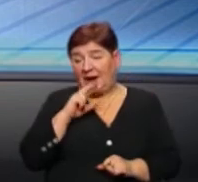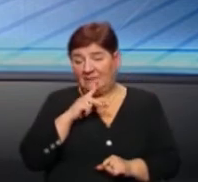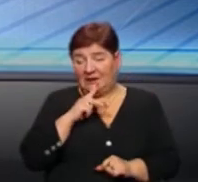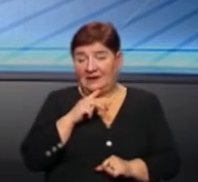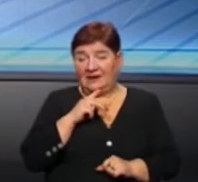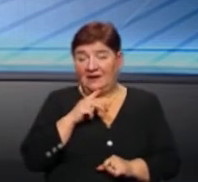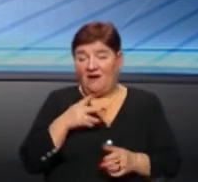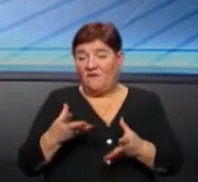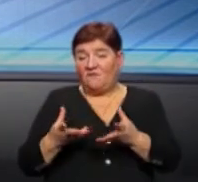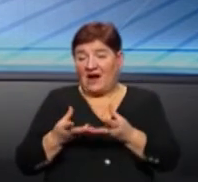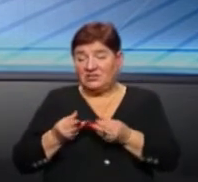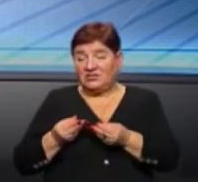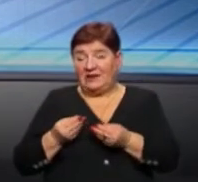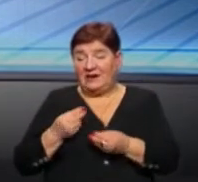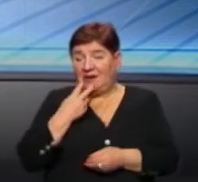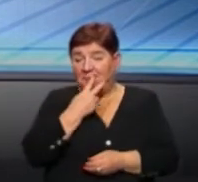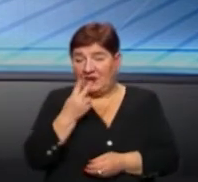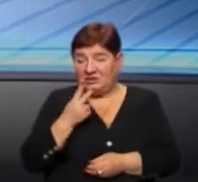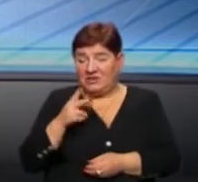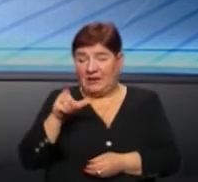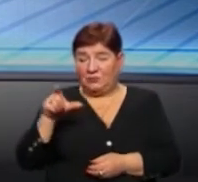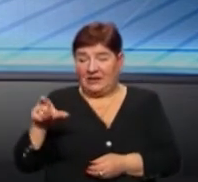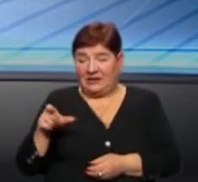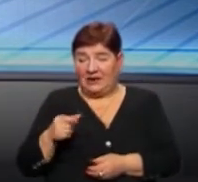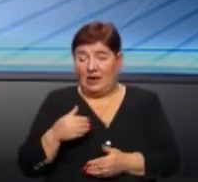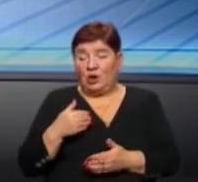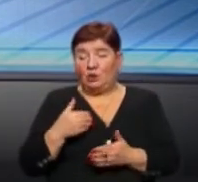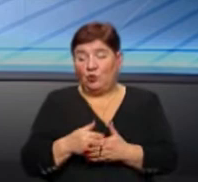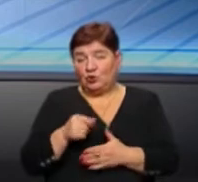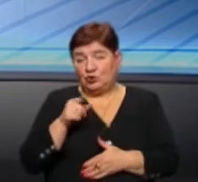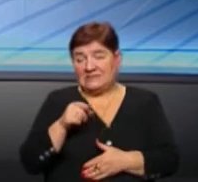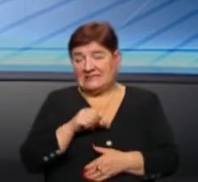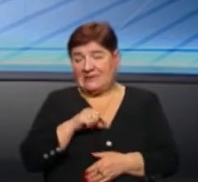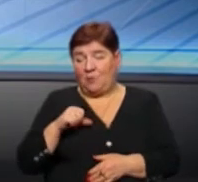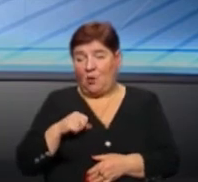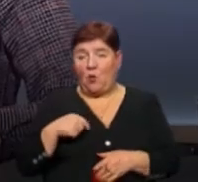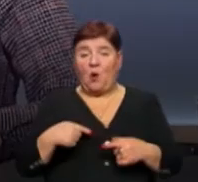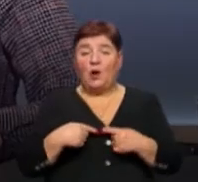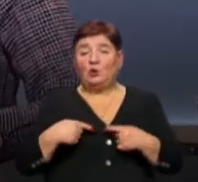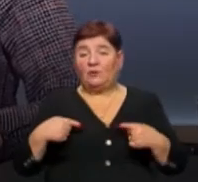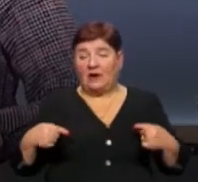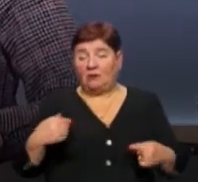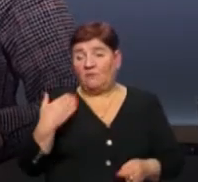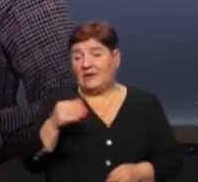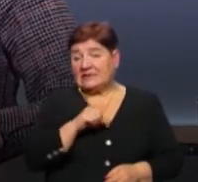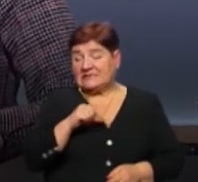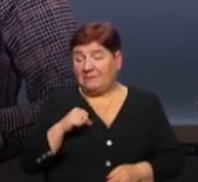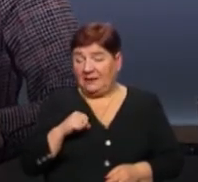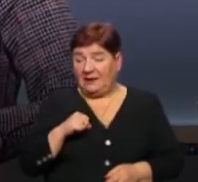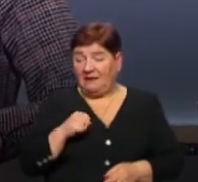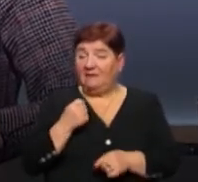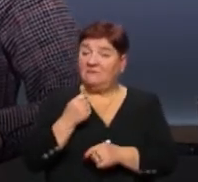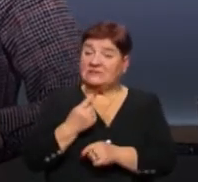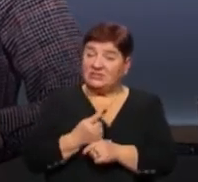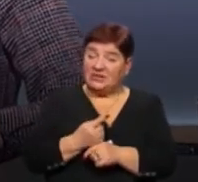враження і бачення у людини щодо безпосередньо самого товару. Ви самі визначаєте, що це є